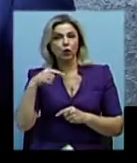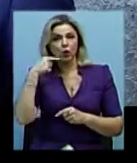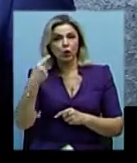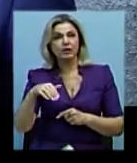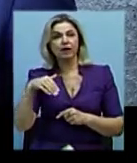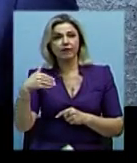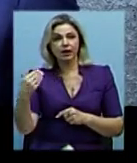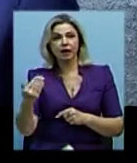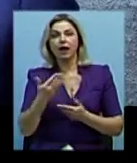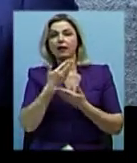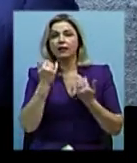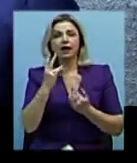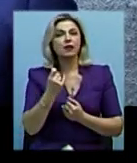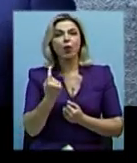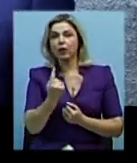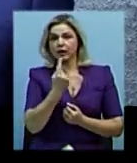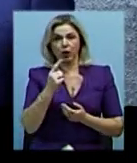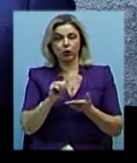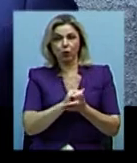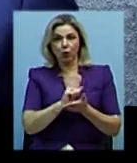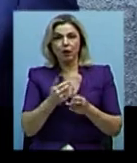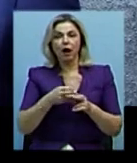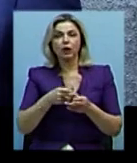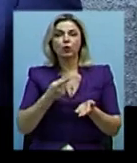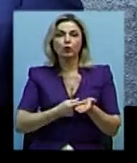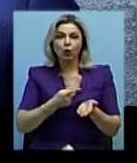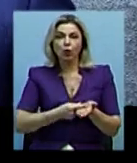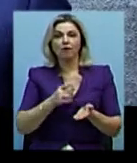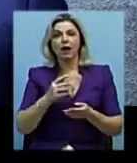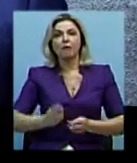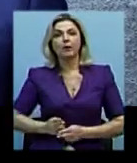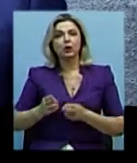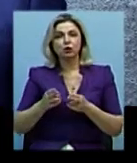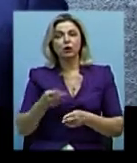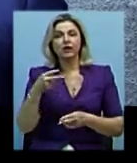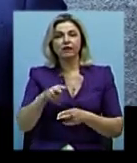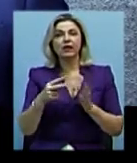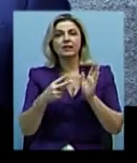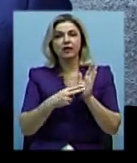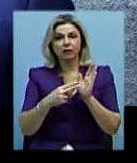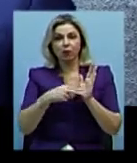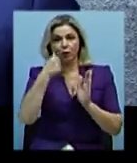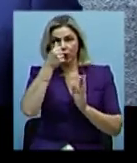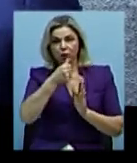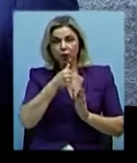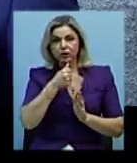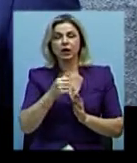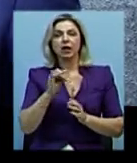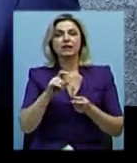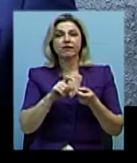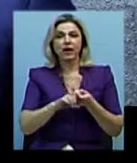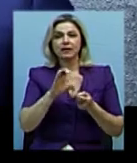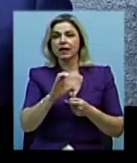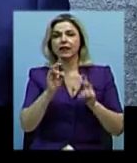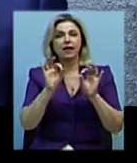надійшло жодних підтверджуючих документів, які би свідчили чи підтверджували скоєння злочину в 2007 році ще Мовло Ісаєвича пов'язано з